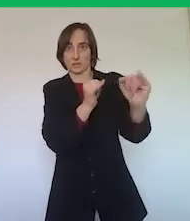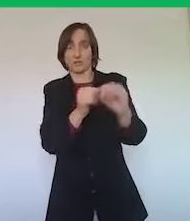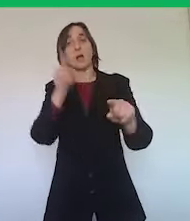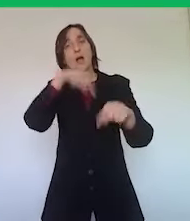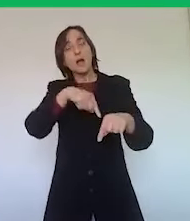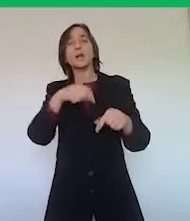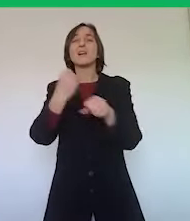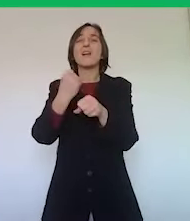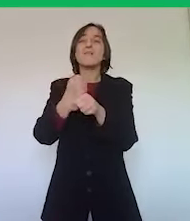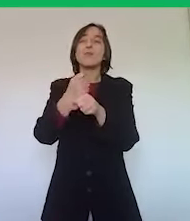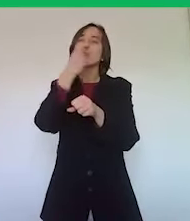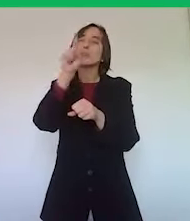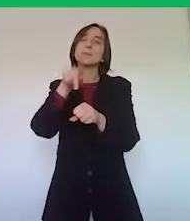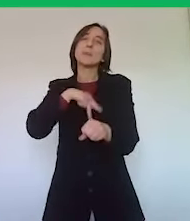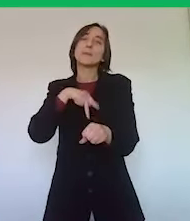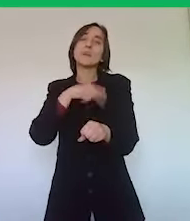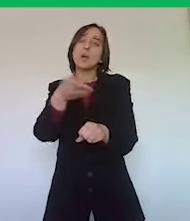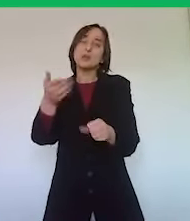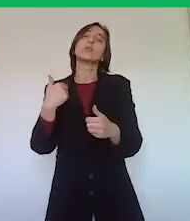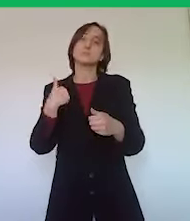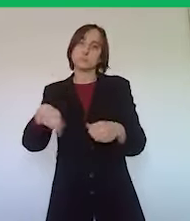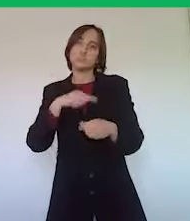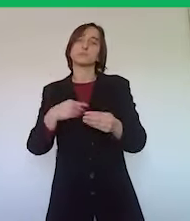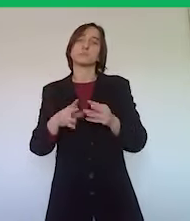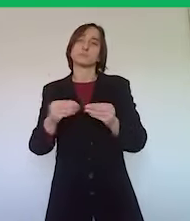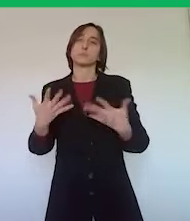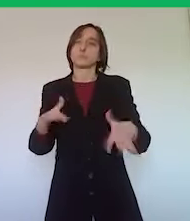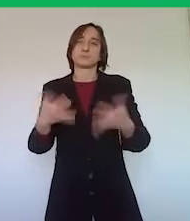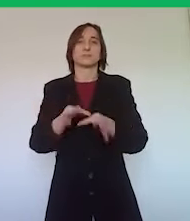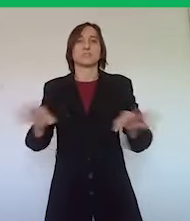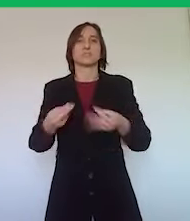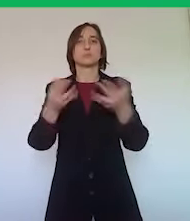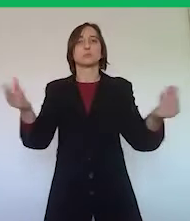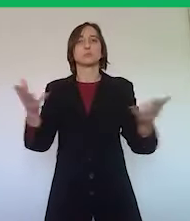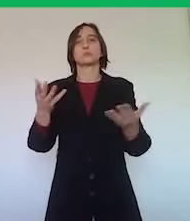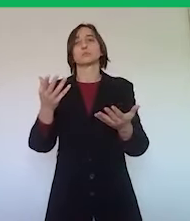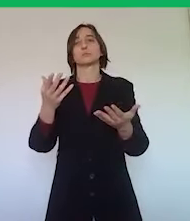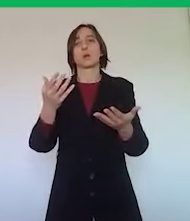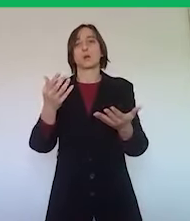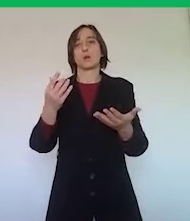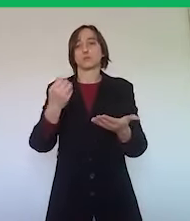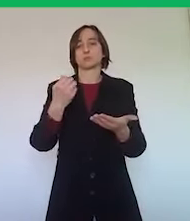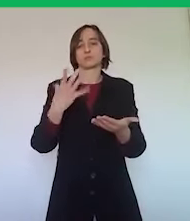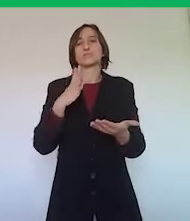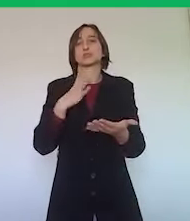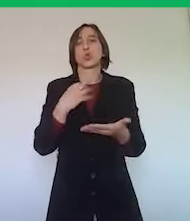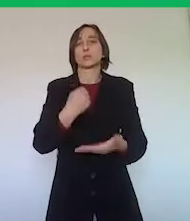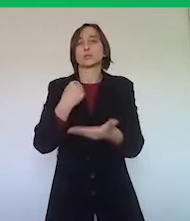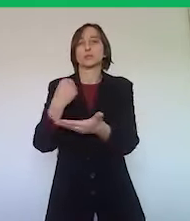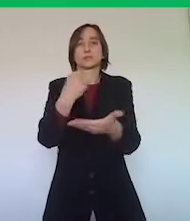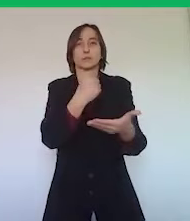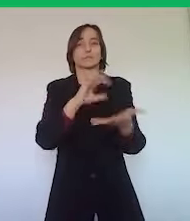attività di carattere privato. Lo abbiamo fatto mettendo a disposizione risorse importanti per